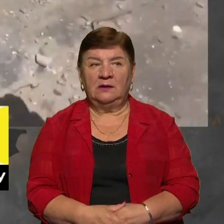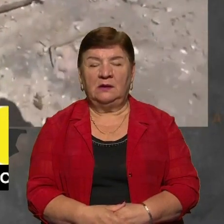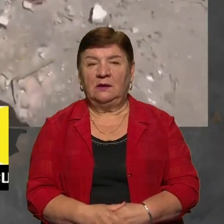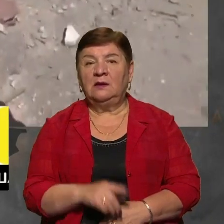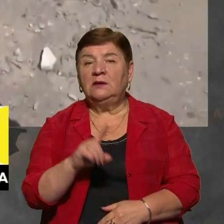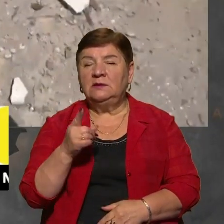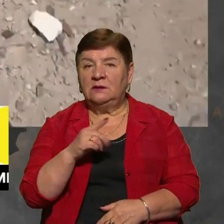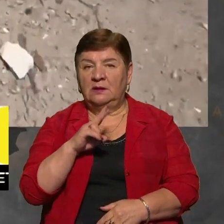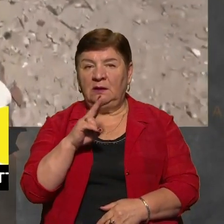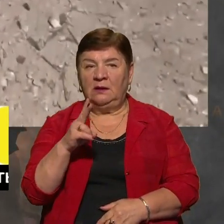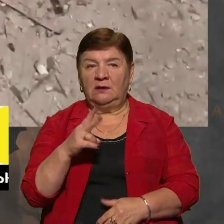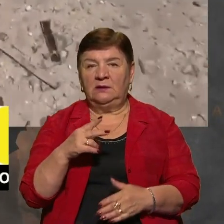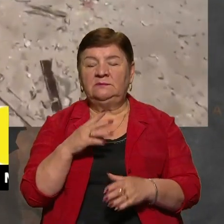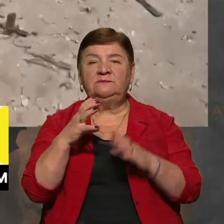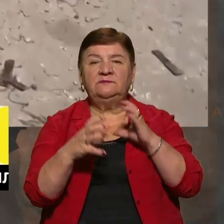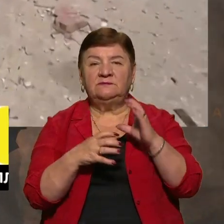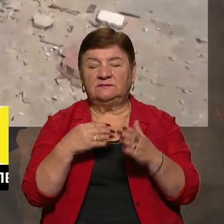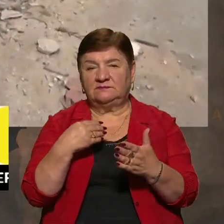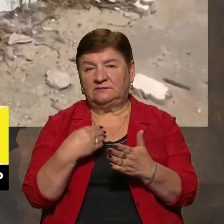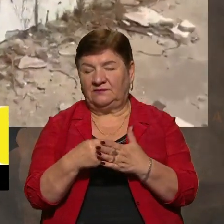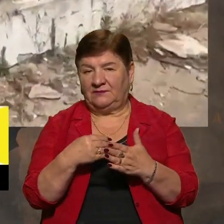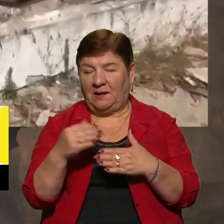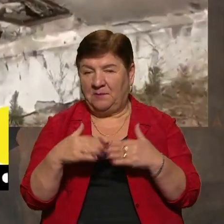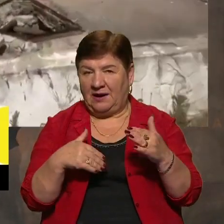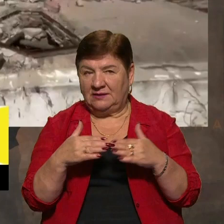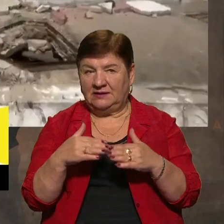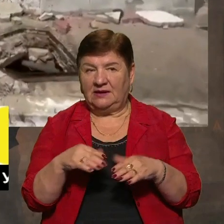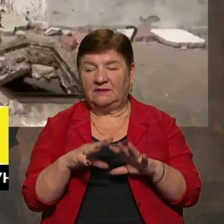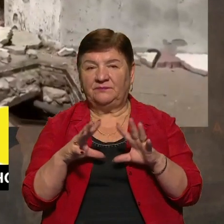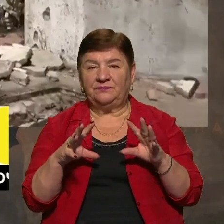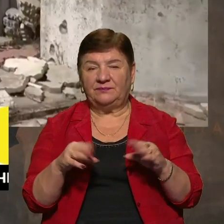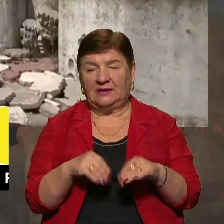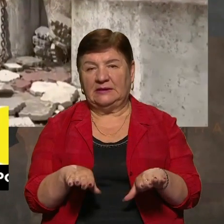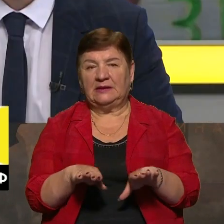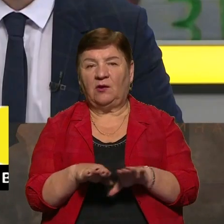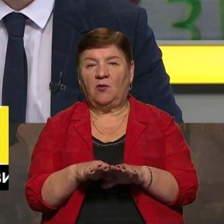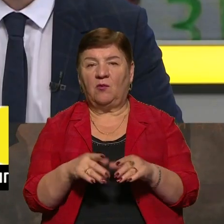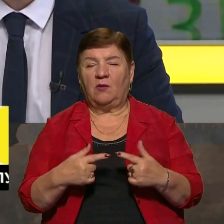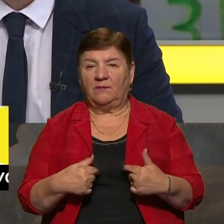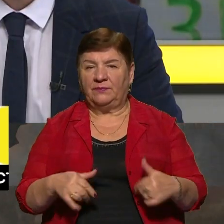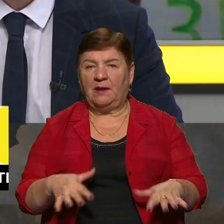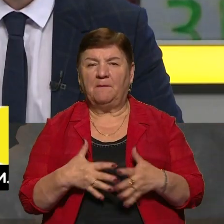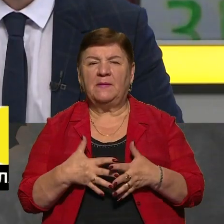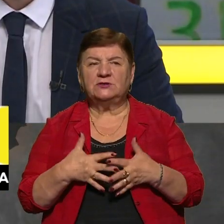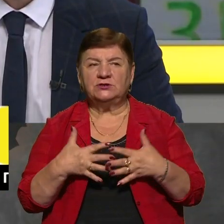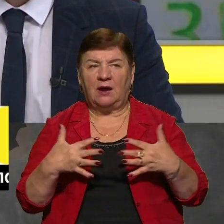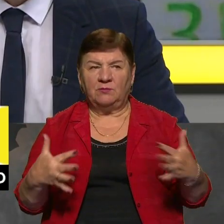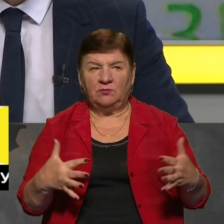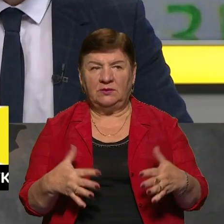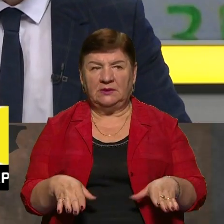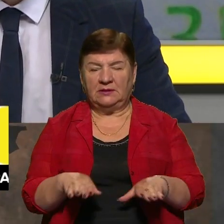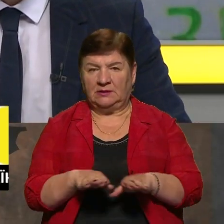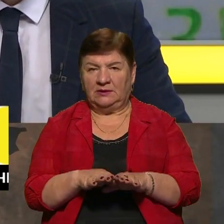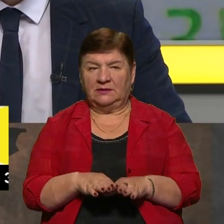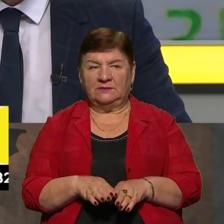Присвільнова практика визначення розвиткової вартості цього масштабу породи.